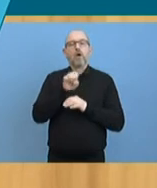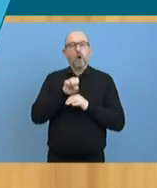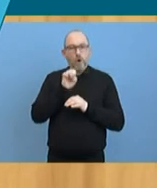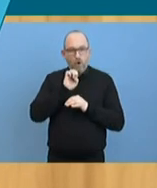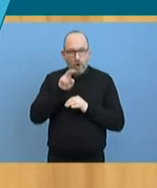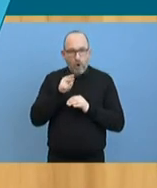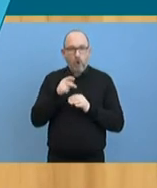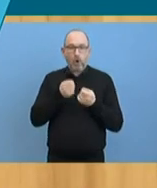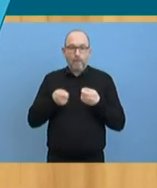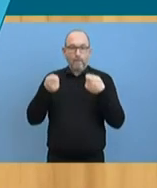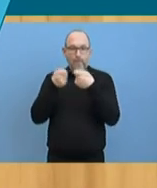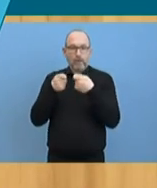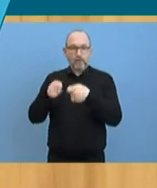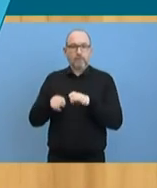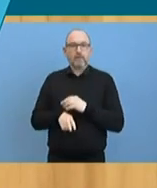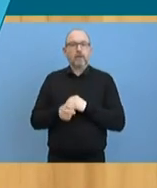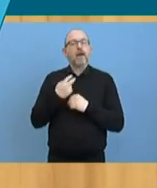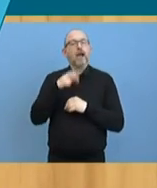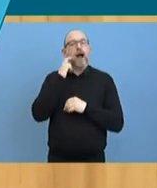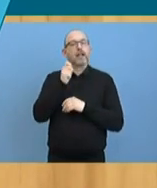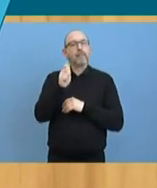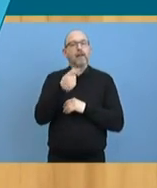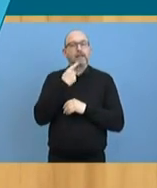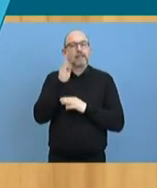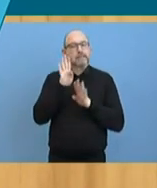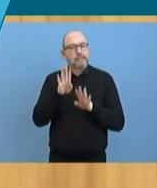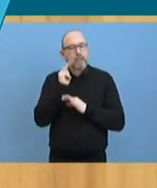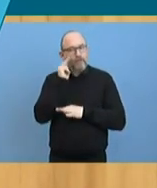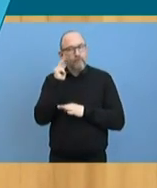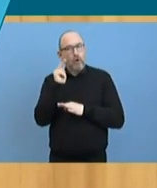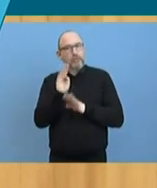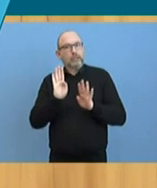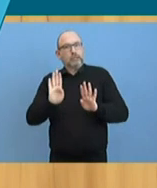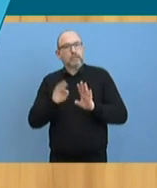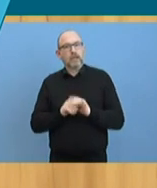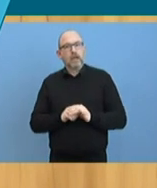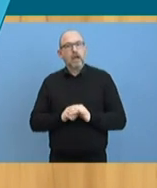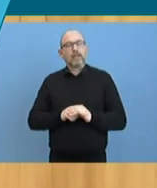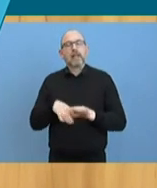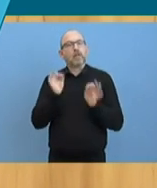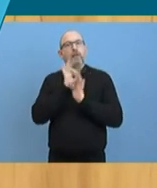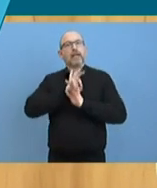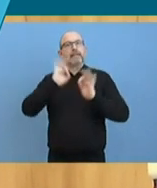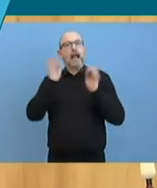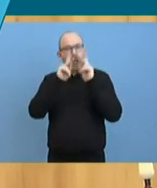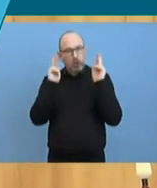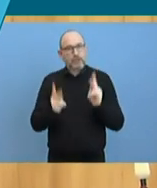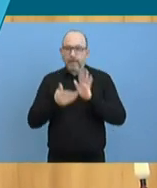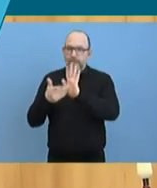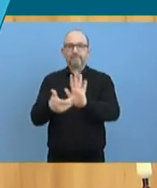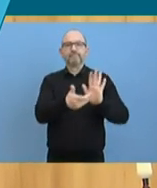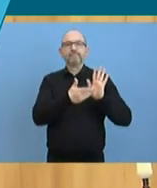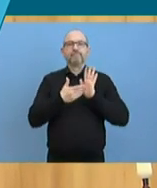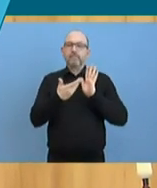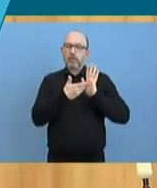Haltmeier gesagt, ich rate zur Vorsicht, wenn angeblich neue geniale Konzepte präsentiert werden, die häufig